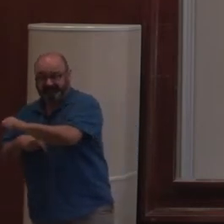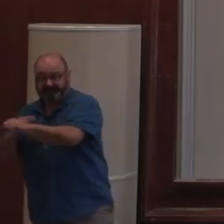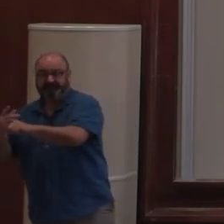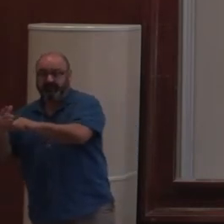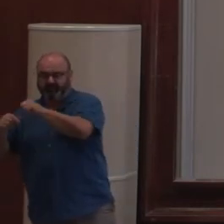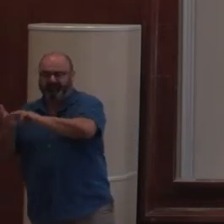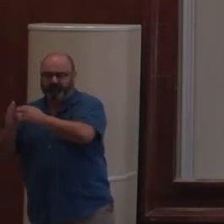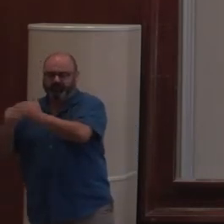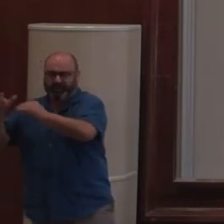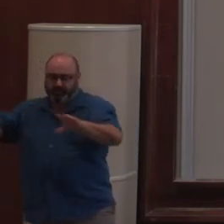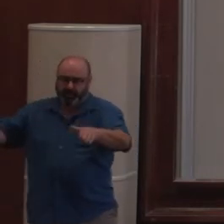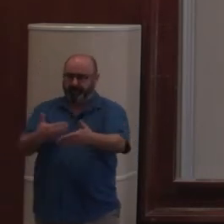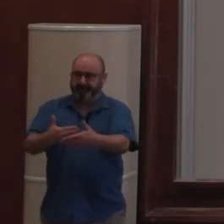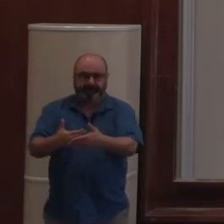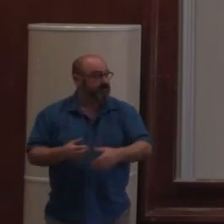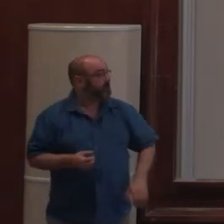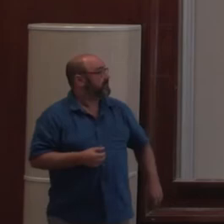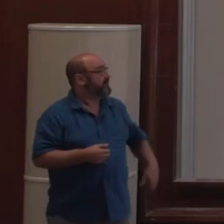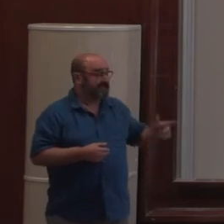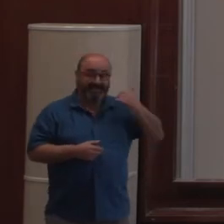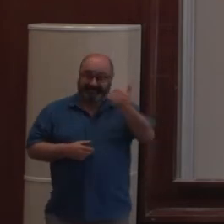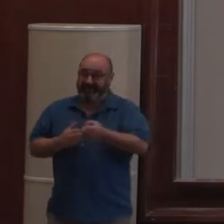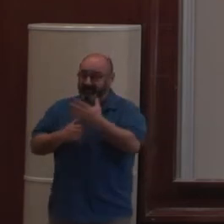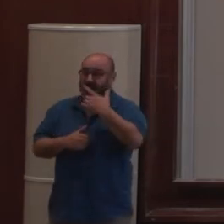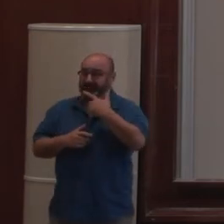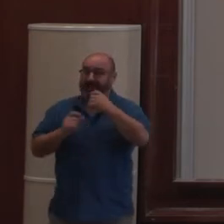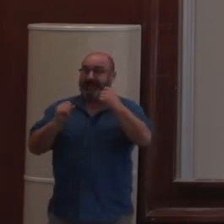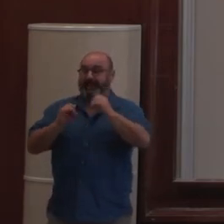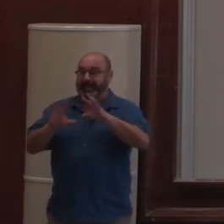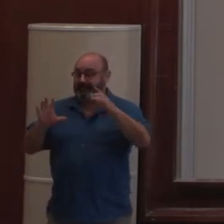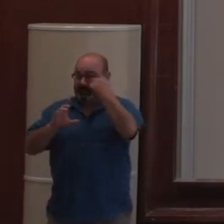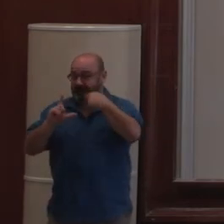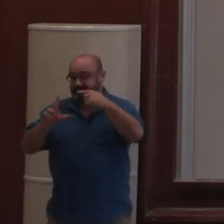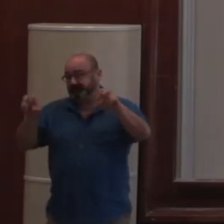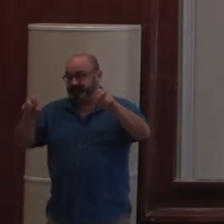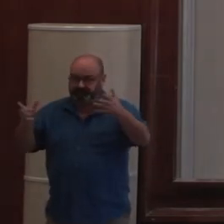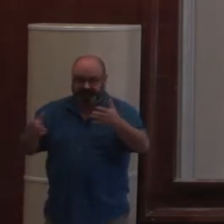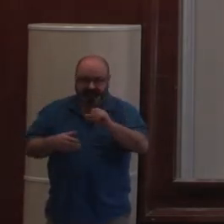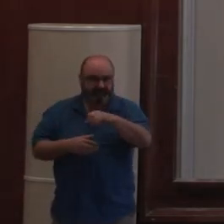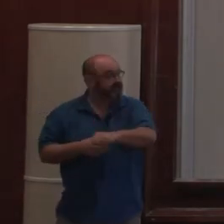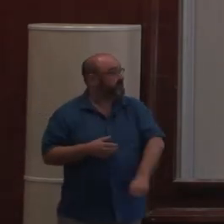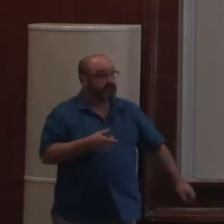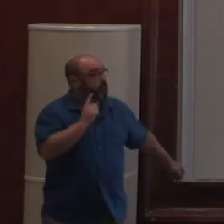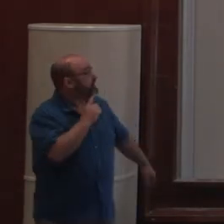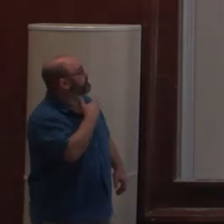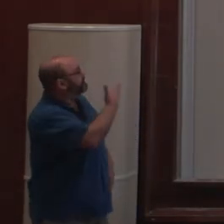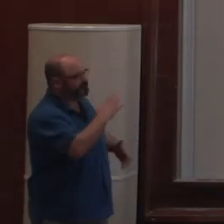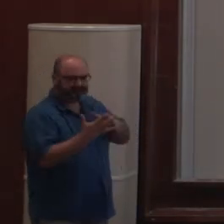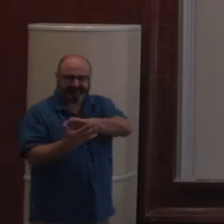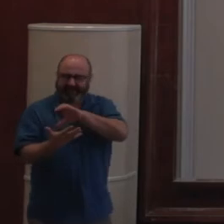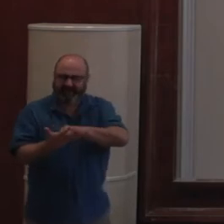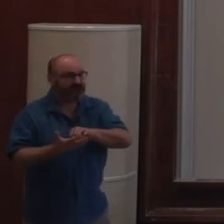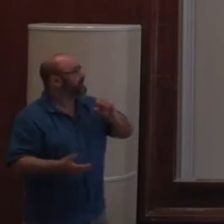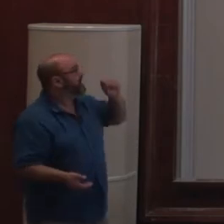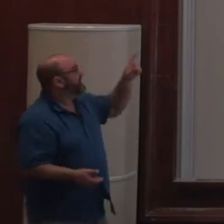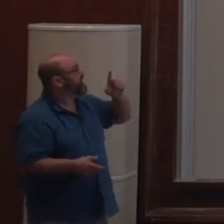modernes. Ça, c'est l'idée du headless CMS. Pourquoi on ferait ça ? Alors, là, je mentionne un article qui a été écrit